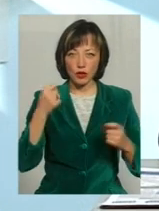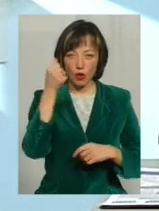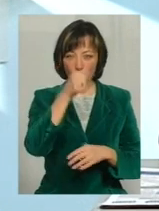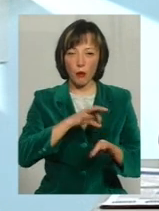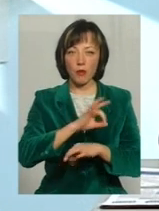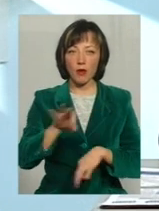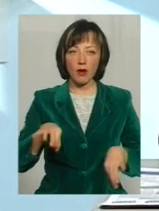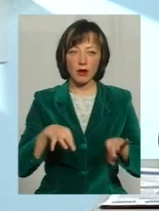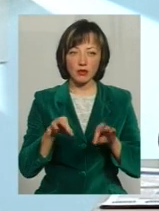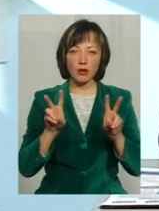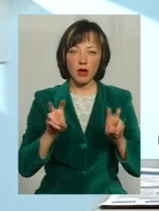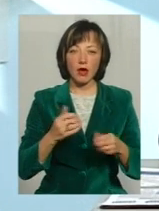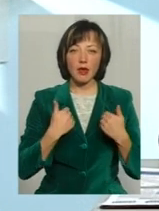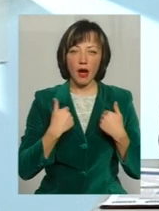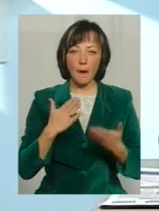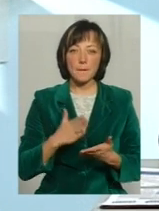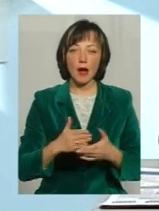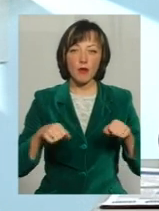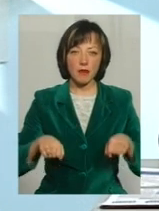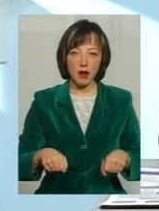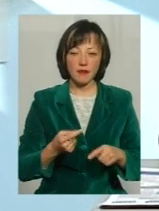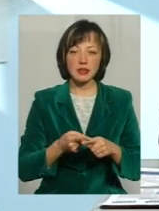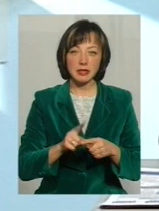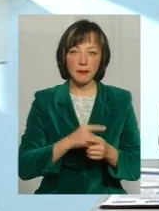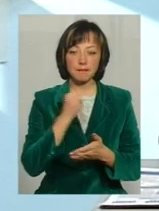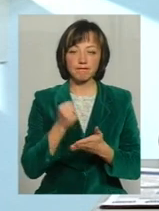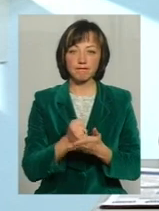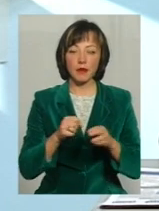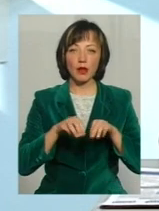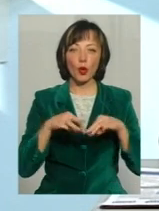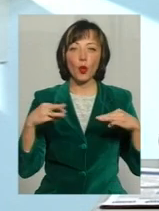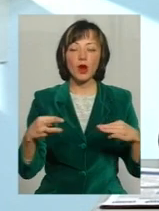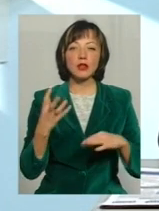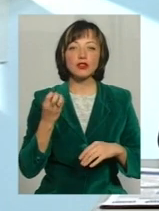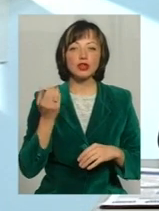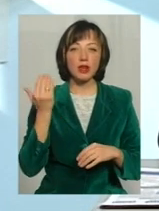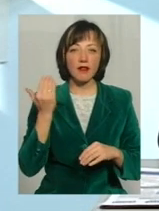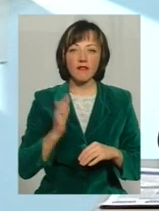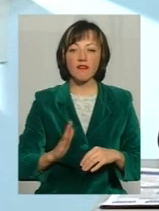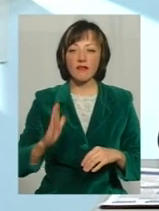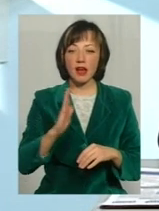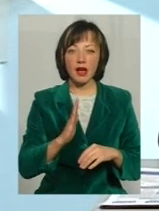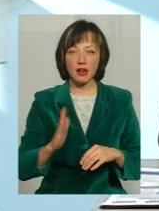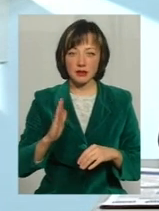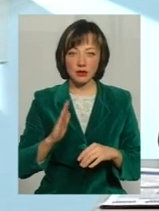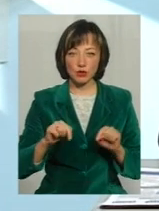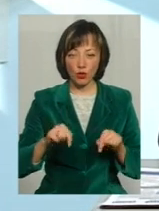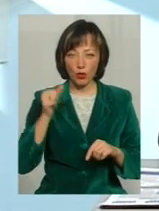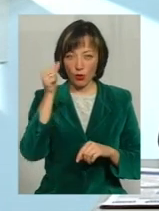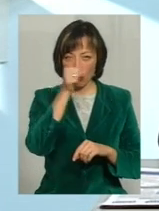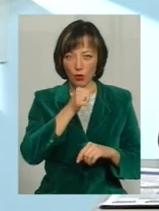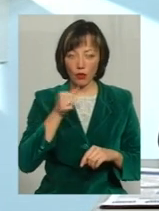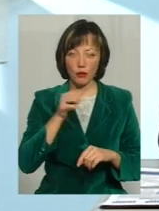проєкту «Я маю право» Цей проєкт прийнятий урядом ще в вересні цього місяця, перед цим був